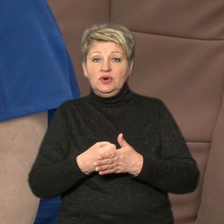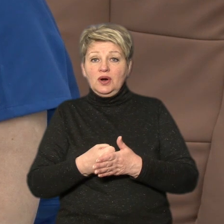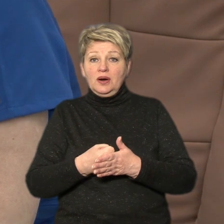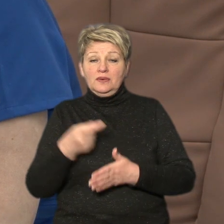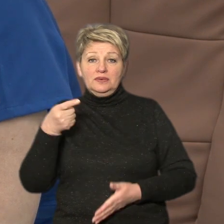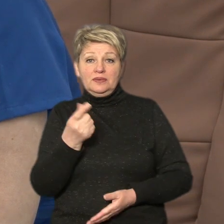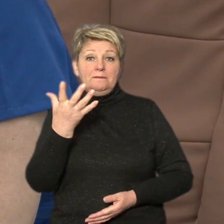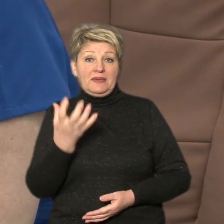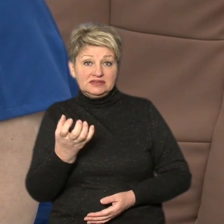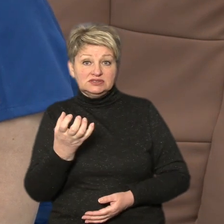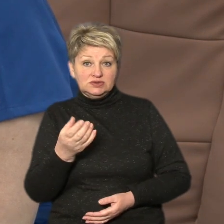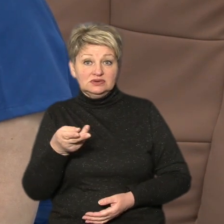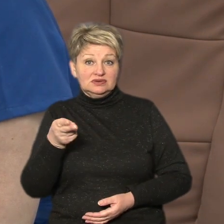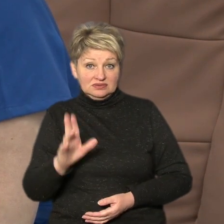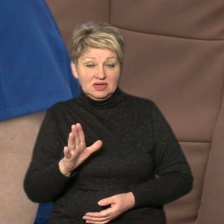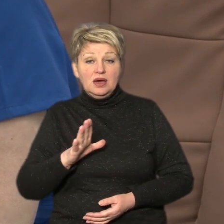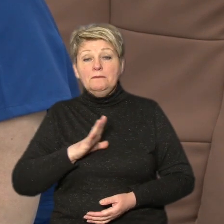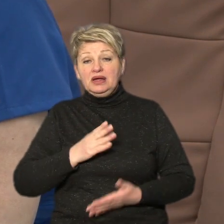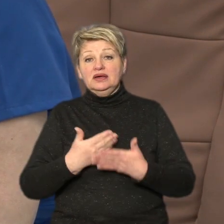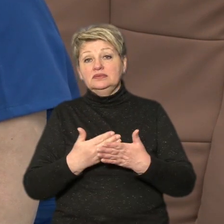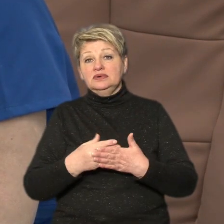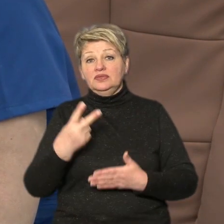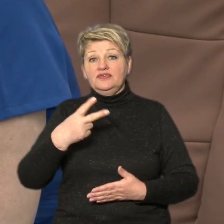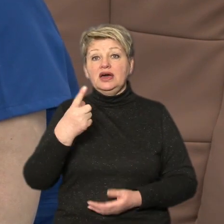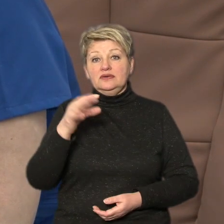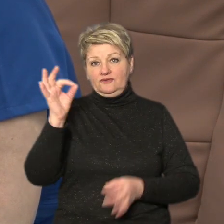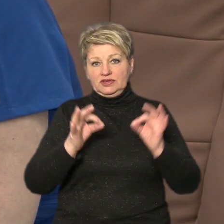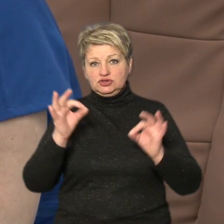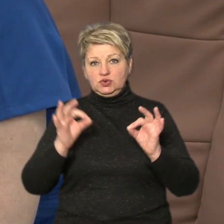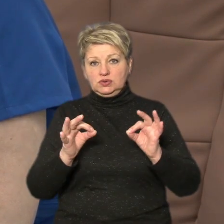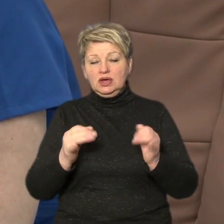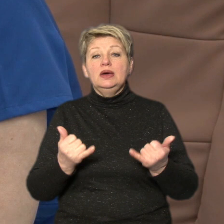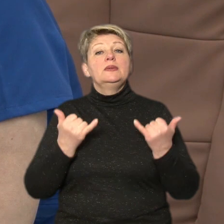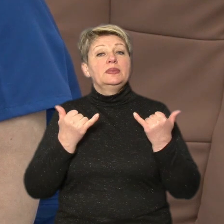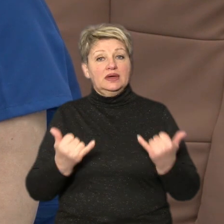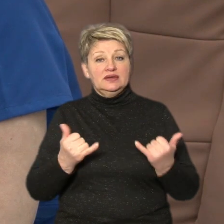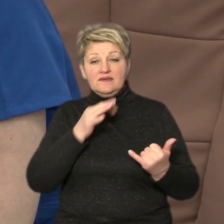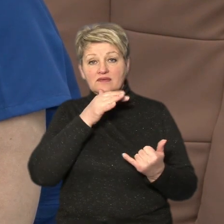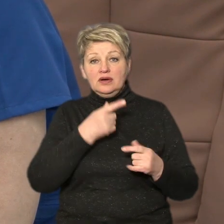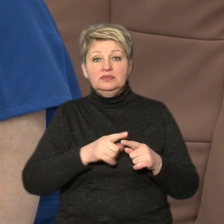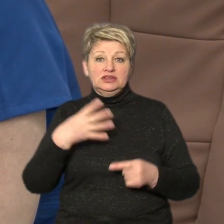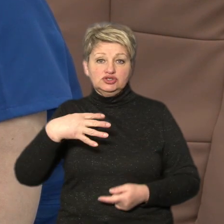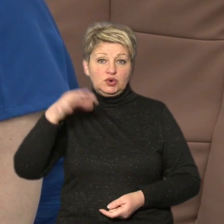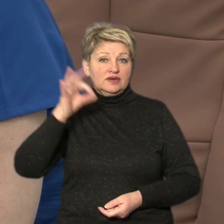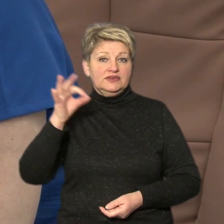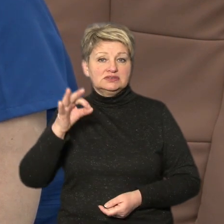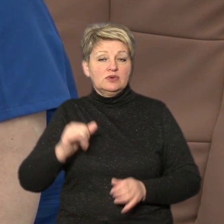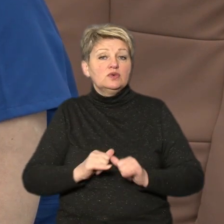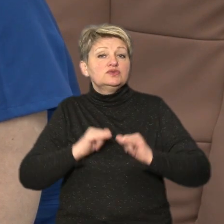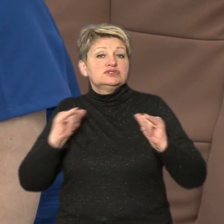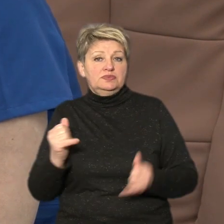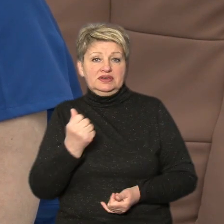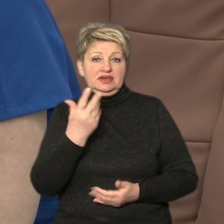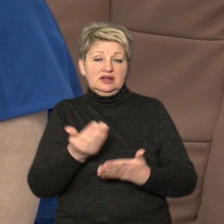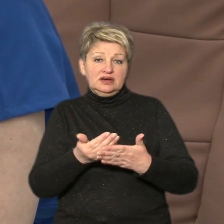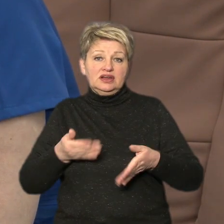півтора було десь відсотків 21. На даний момент це 40 відсотків. Тобто збільшилася кількість